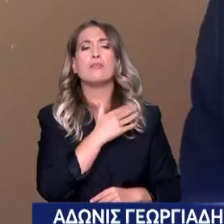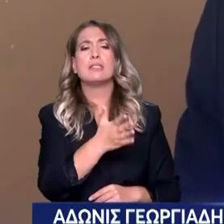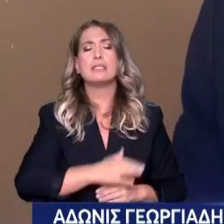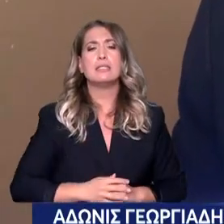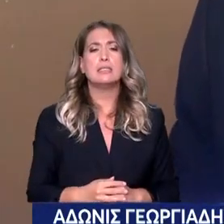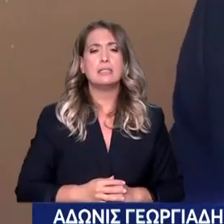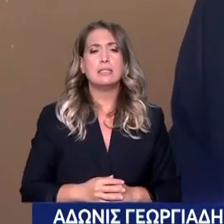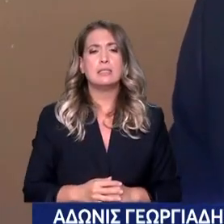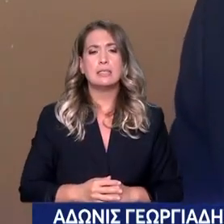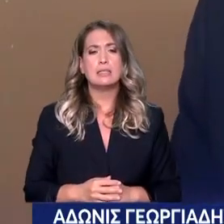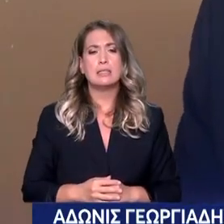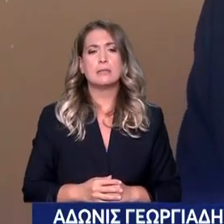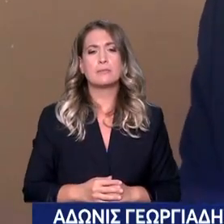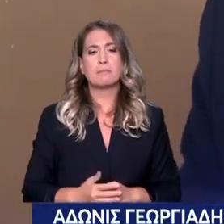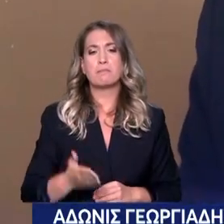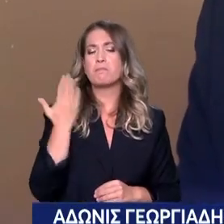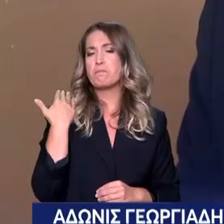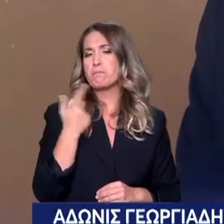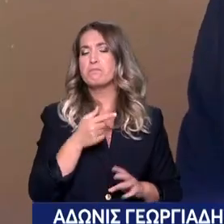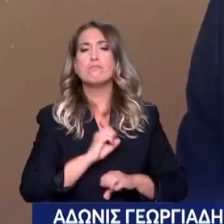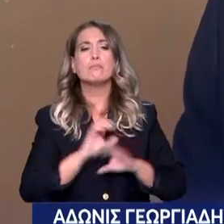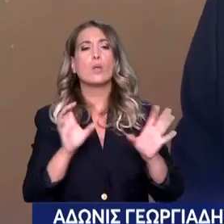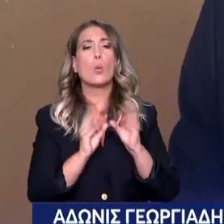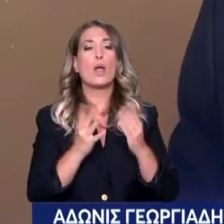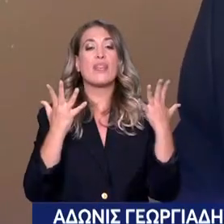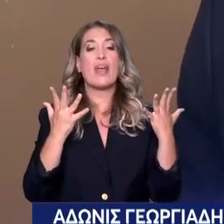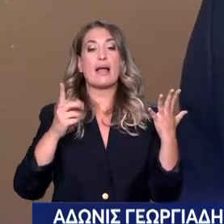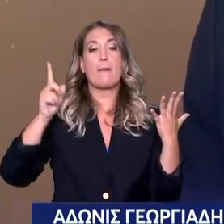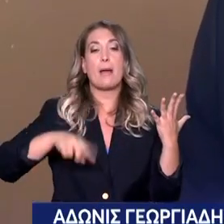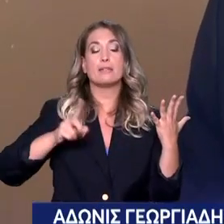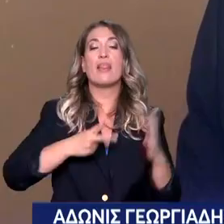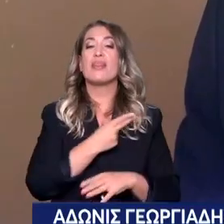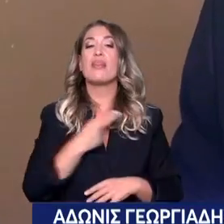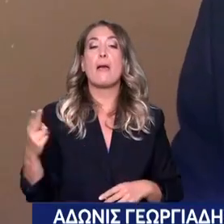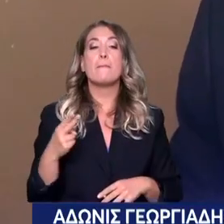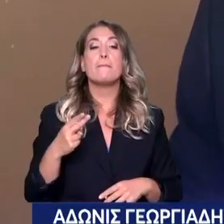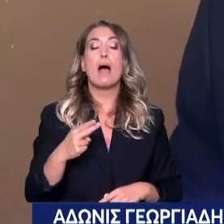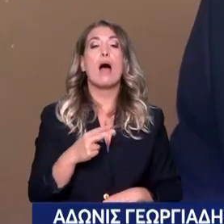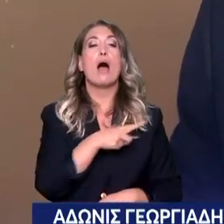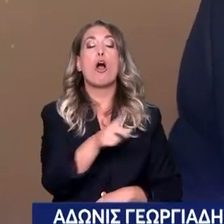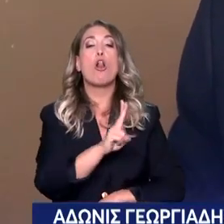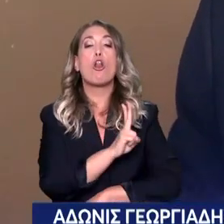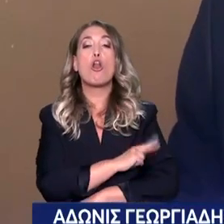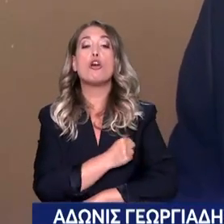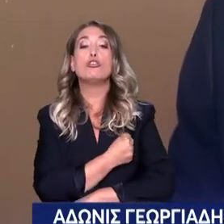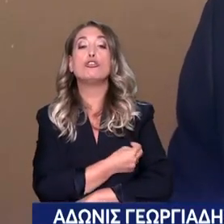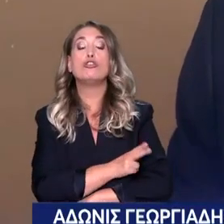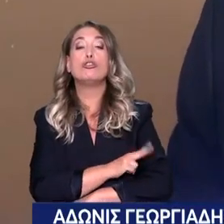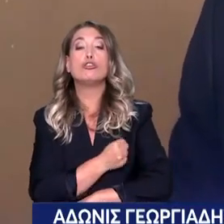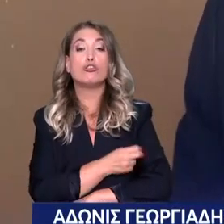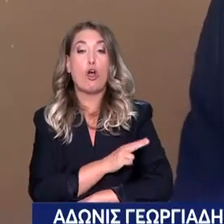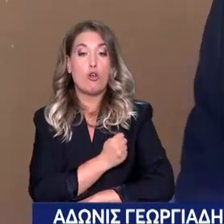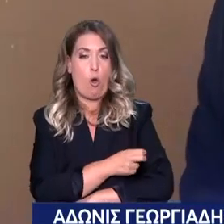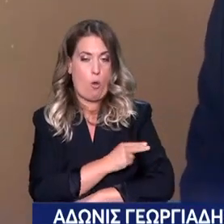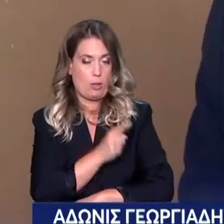ανεβάσει άρθρο της κυρίας Δενναξά Πριν από 10 μέρες Που παρουσίαζε τους μέσους χρόνους αναμονής Ορισμένα νοσοκομεία στην εφημερία στη Γαλλία